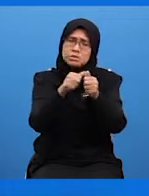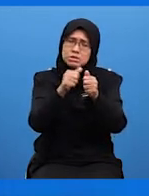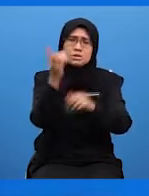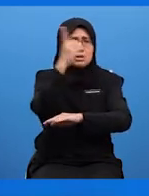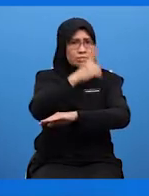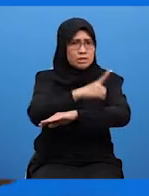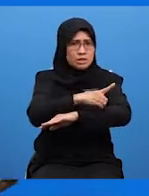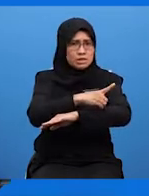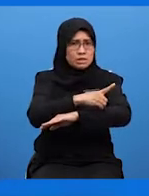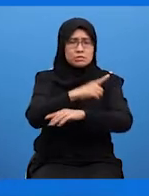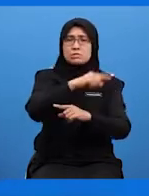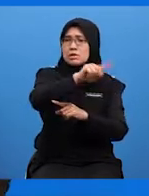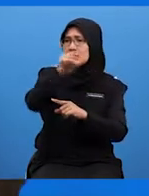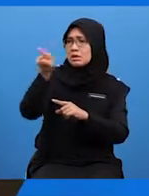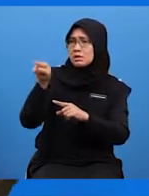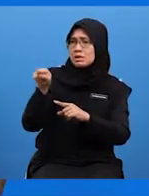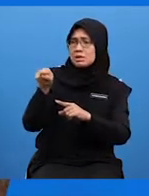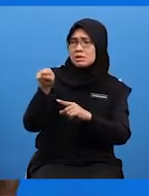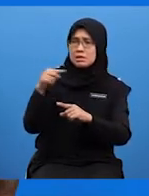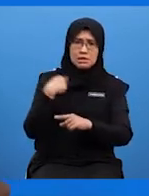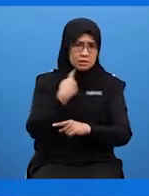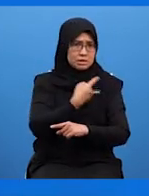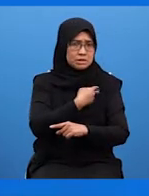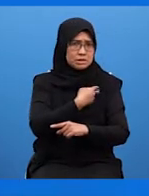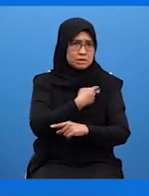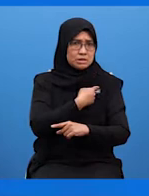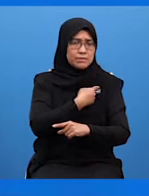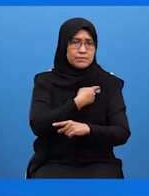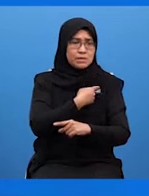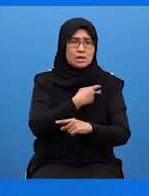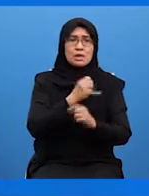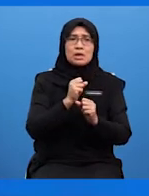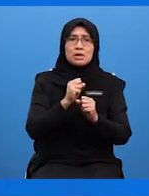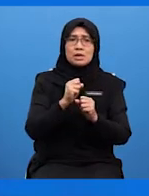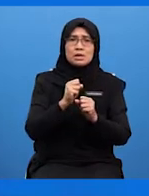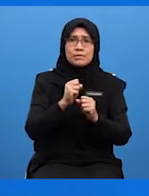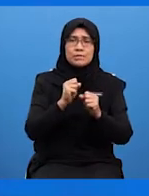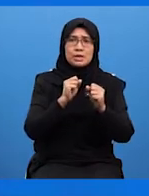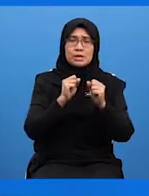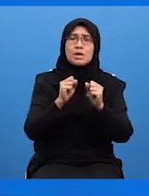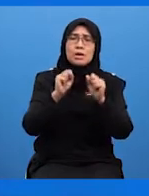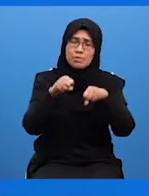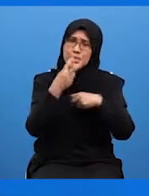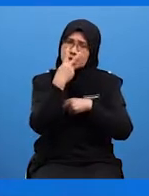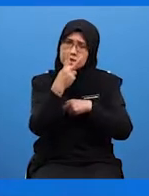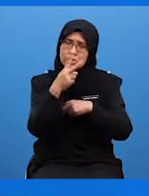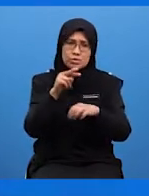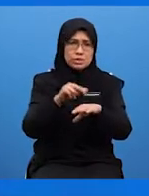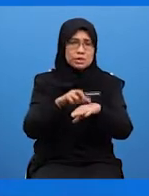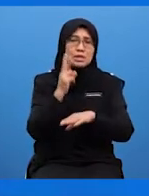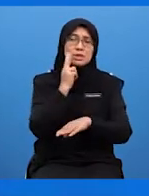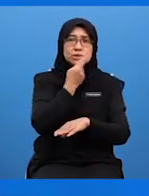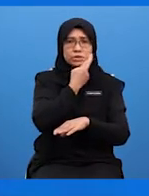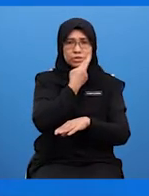bentuk seni sekeliling kita Selain daripada itu Situasi ini juga dapat dilihat di restoran Di rumah